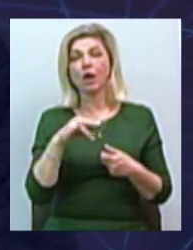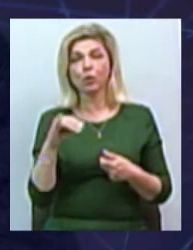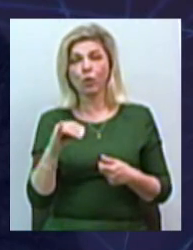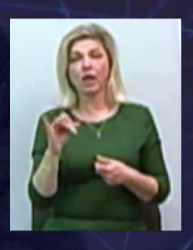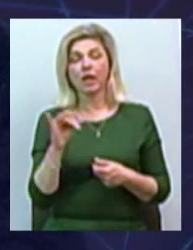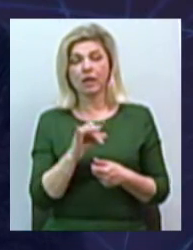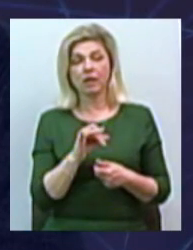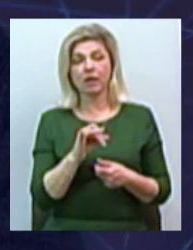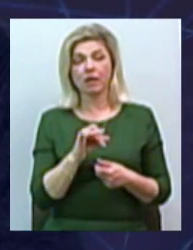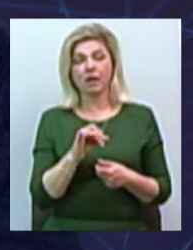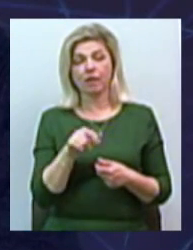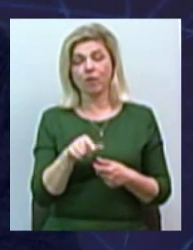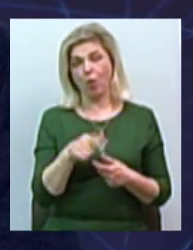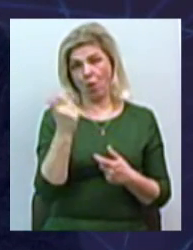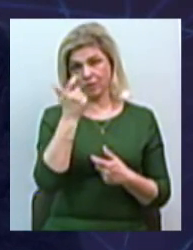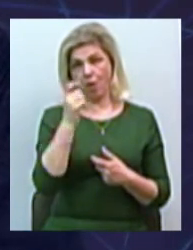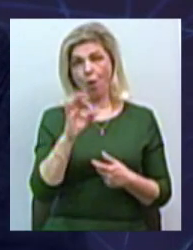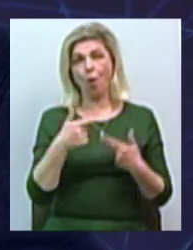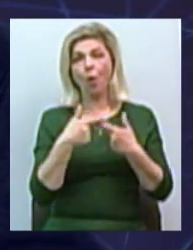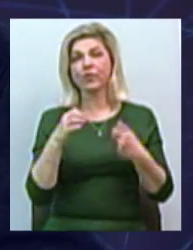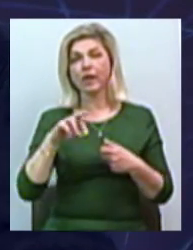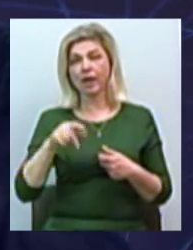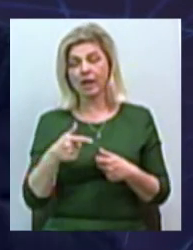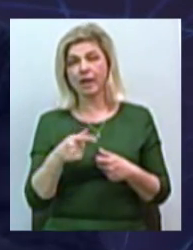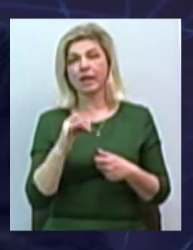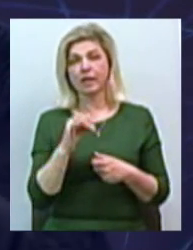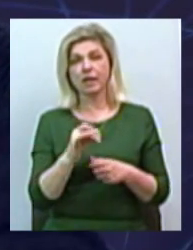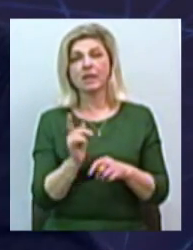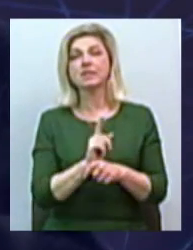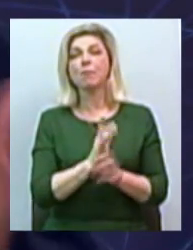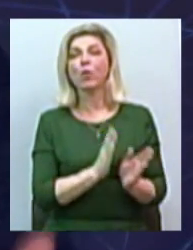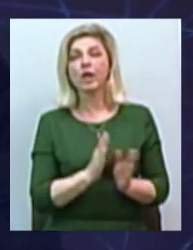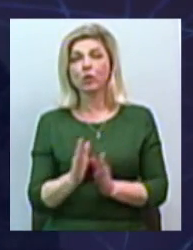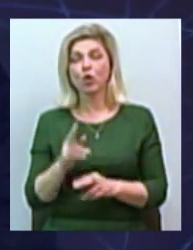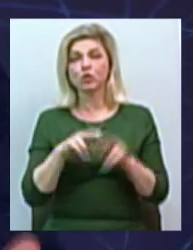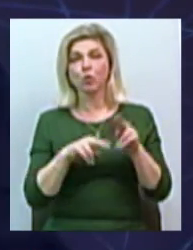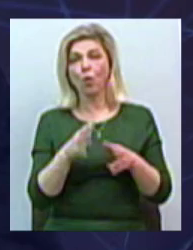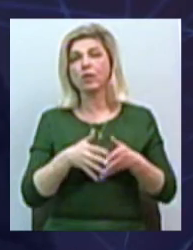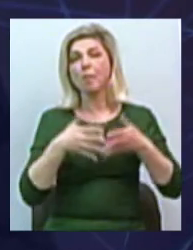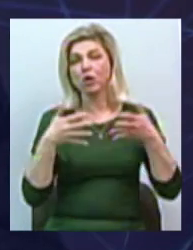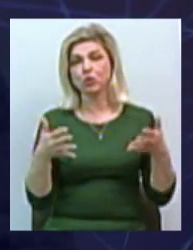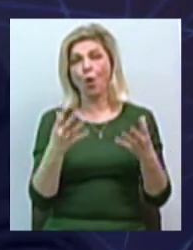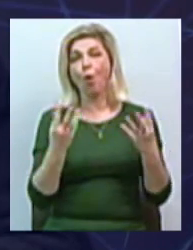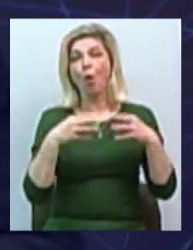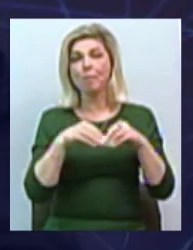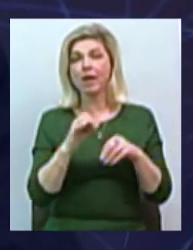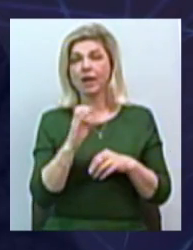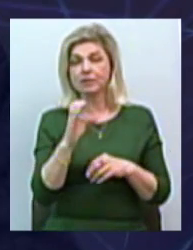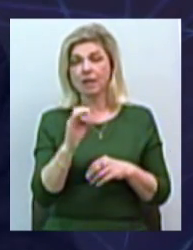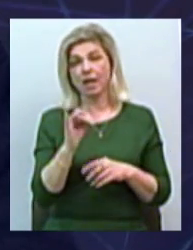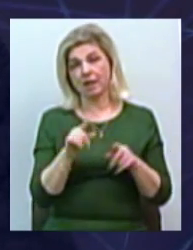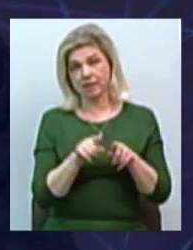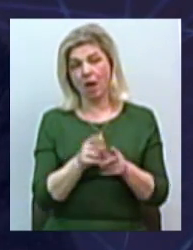владельця отеля стимулирують струїть большой красивий комплекс, таким обласом він